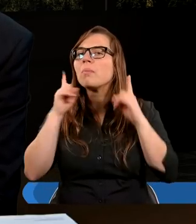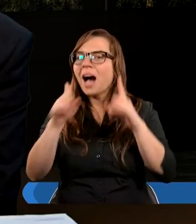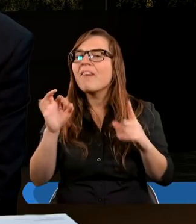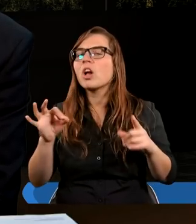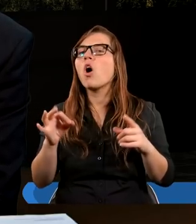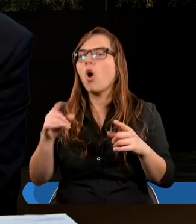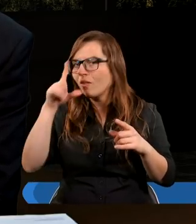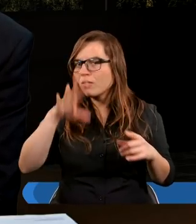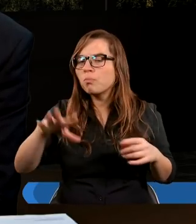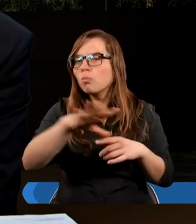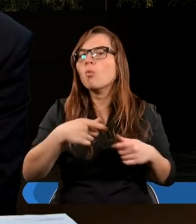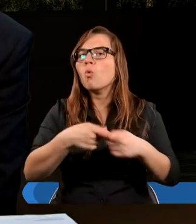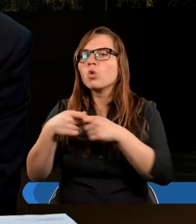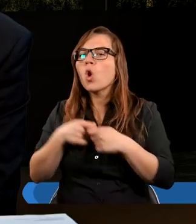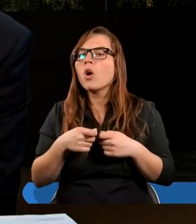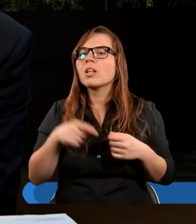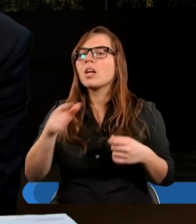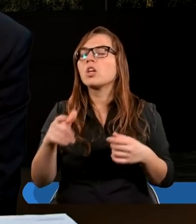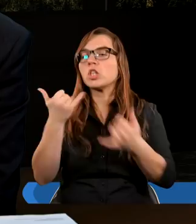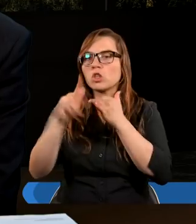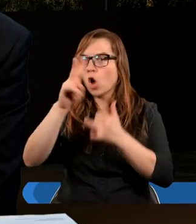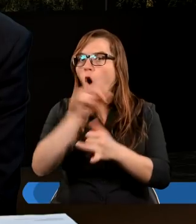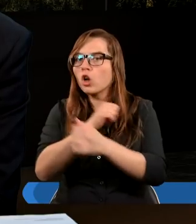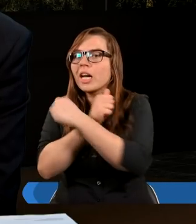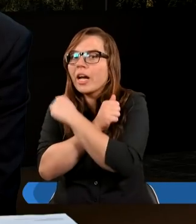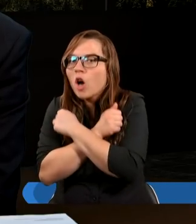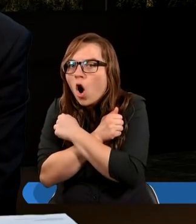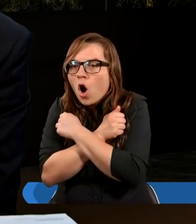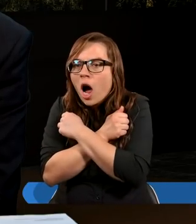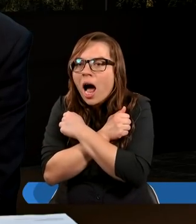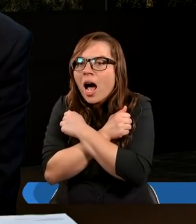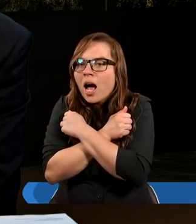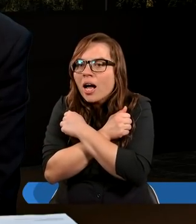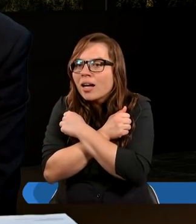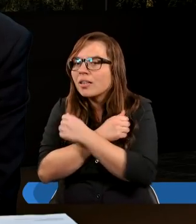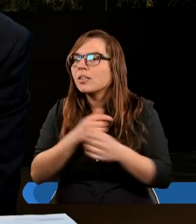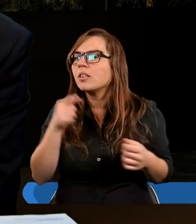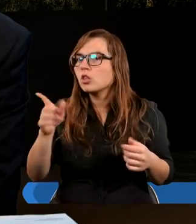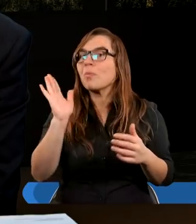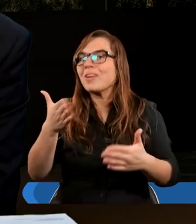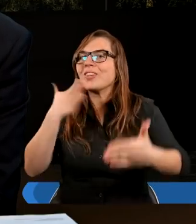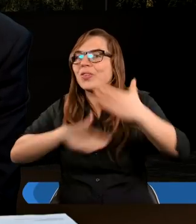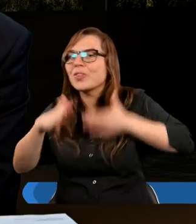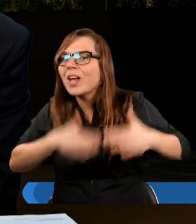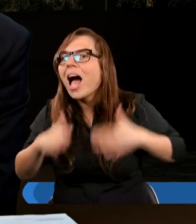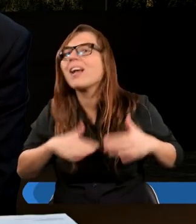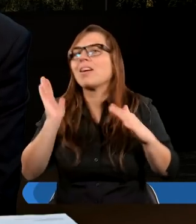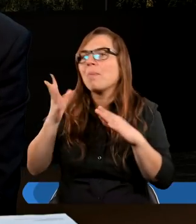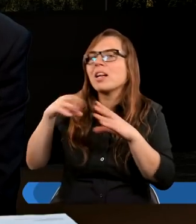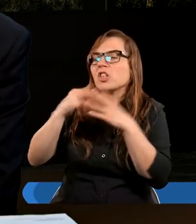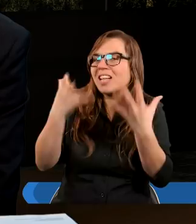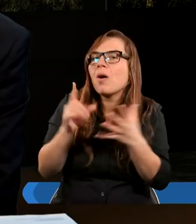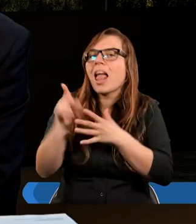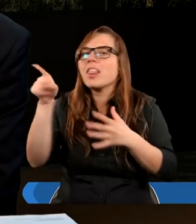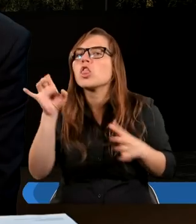wspólnotę. I teraz, jeżeli Głoś się kocha, to wtedy będziesz naprawdę się z Nim cieszył i będziesz chciał